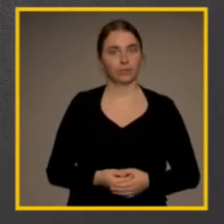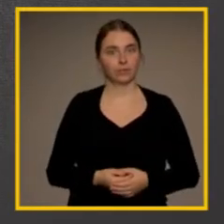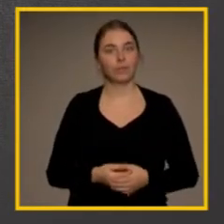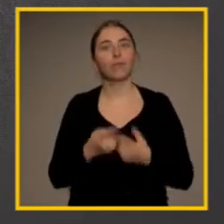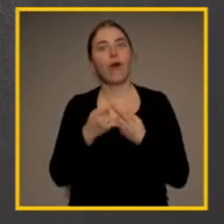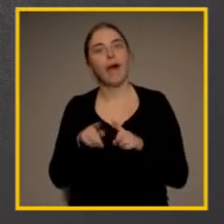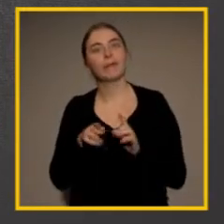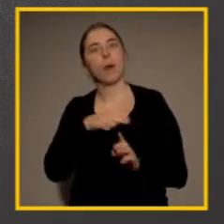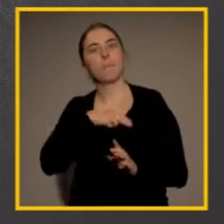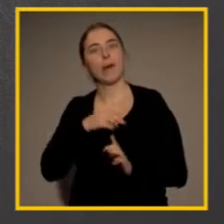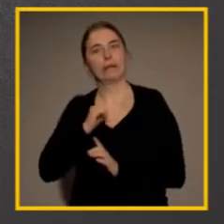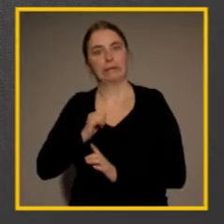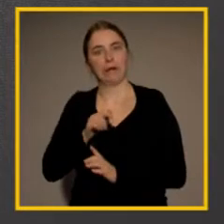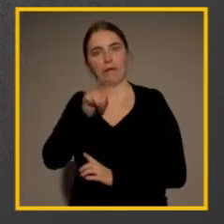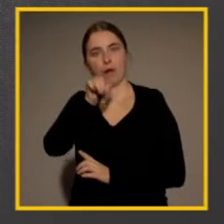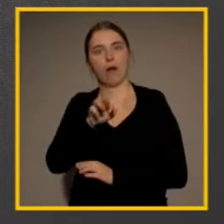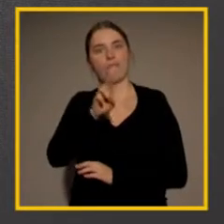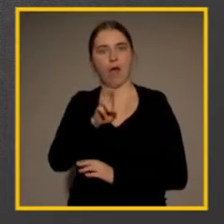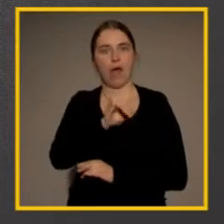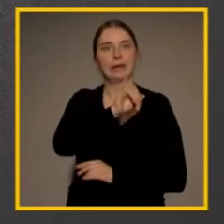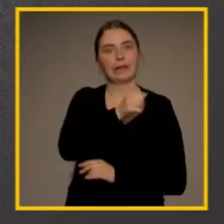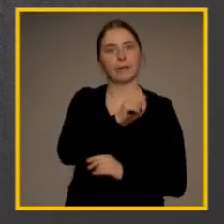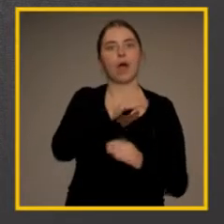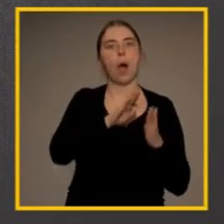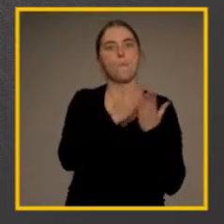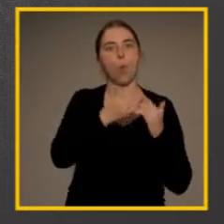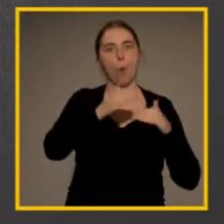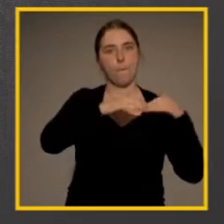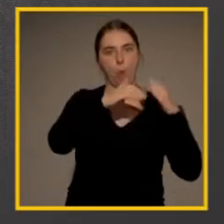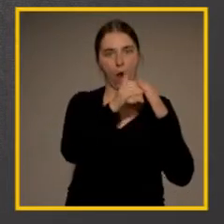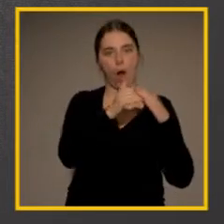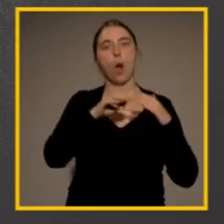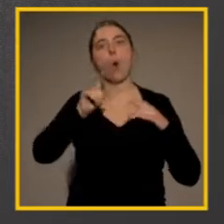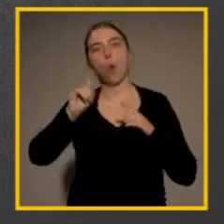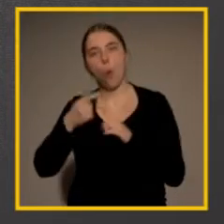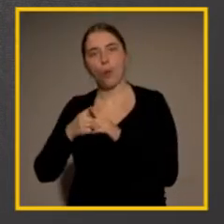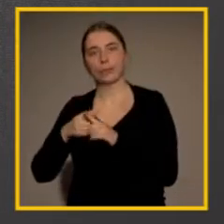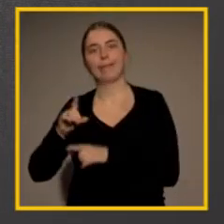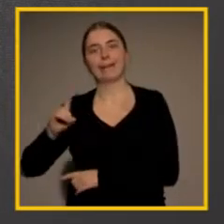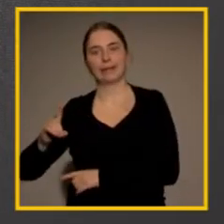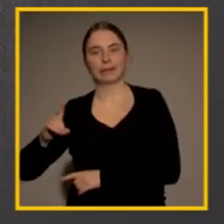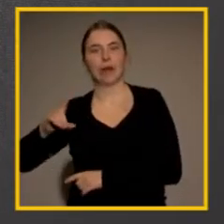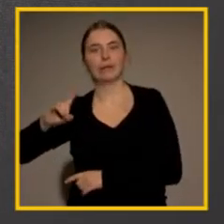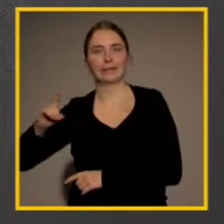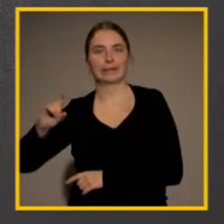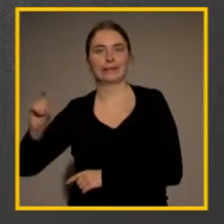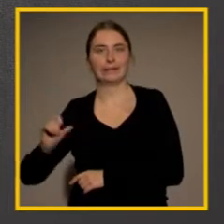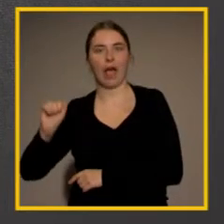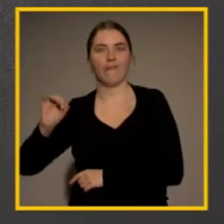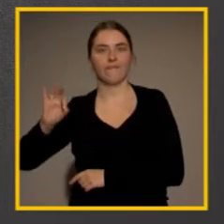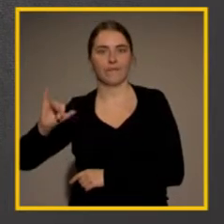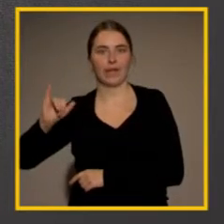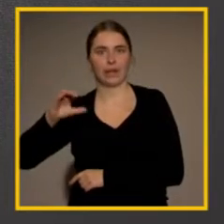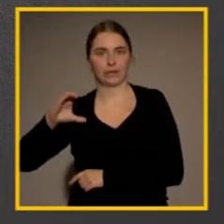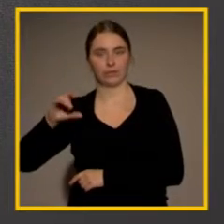weiteren zwei Preisträger waren Jana Buchbauer und Dezan Zafik. Jana